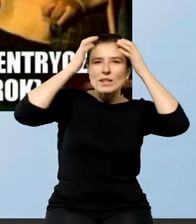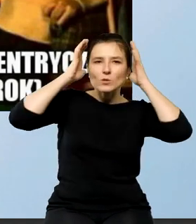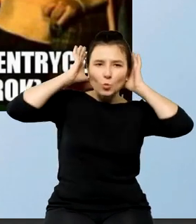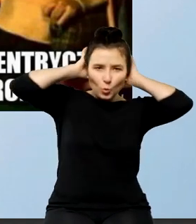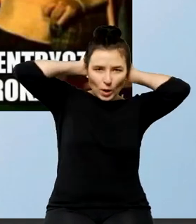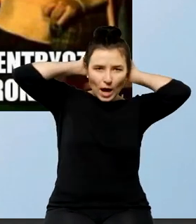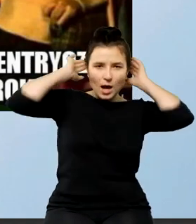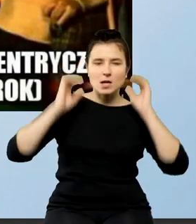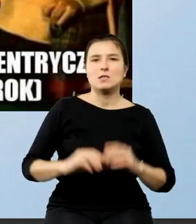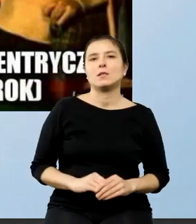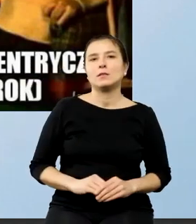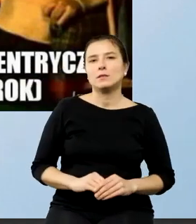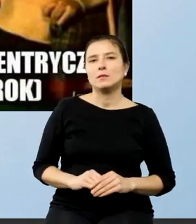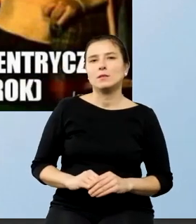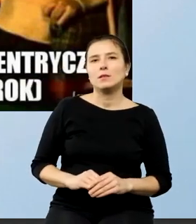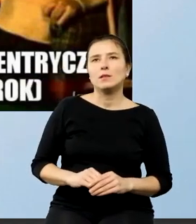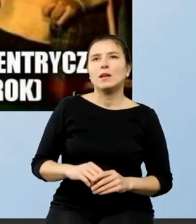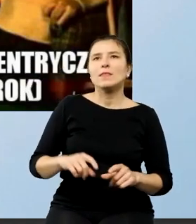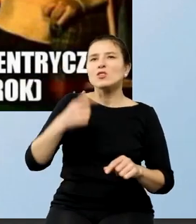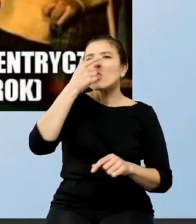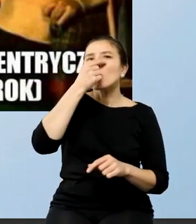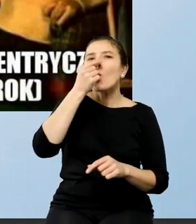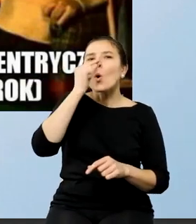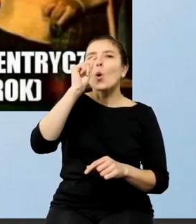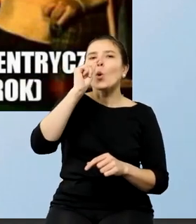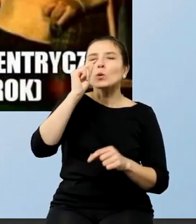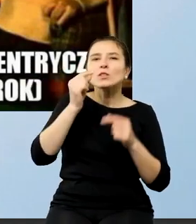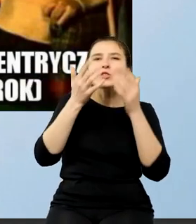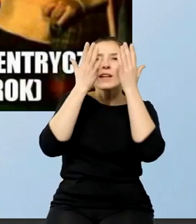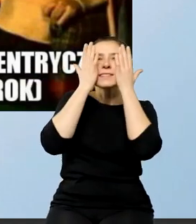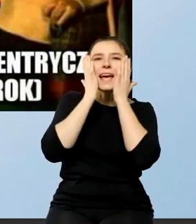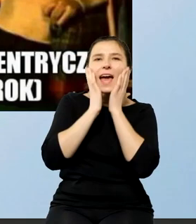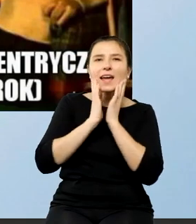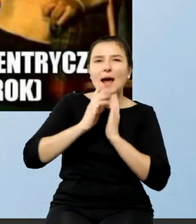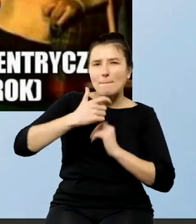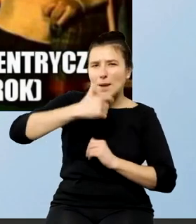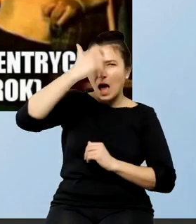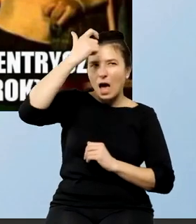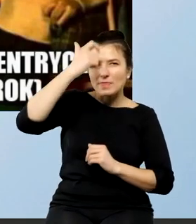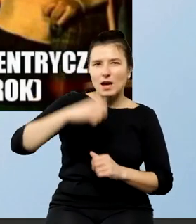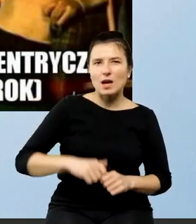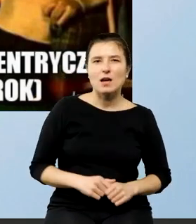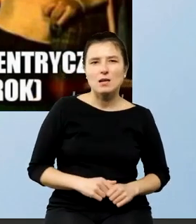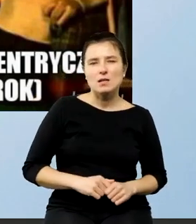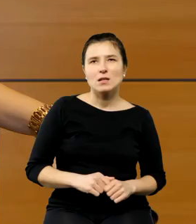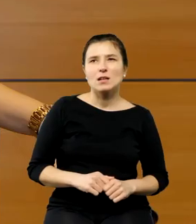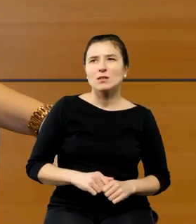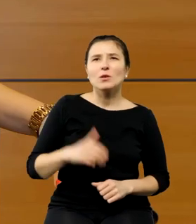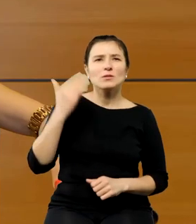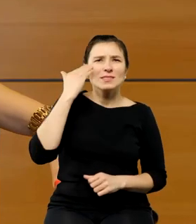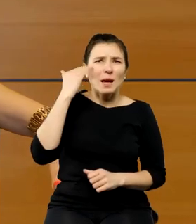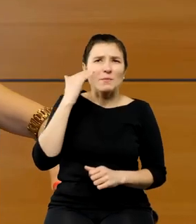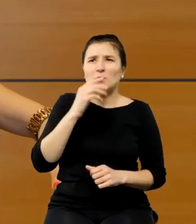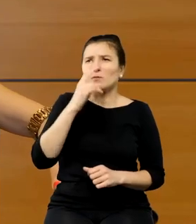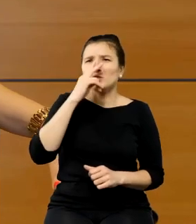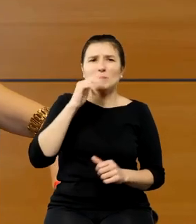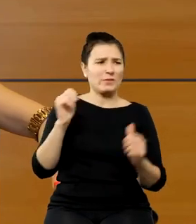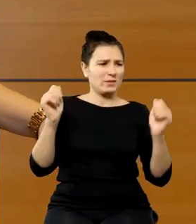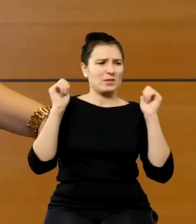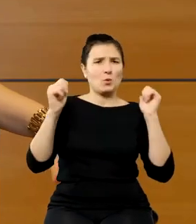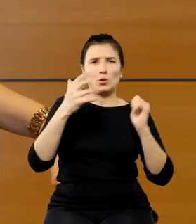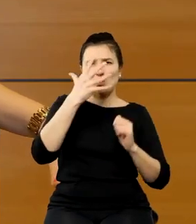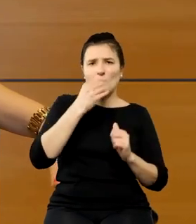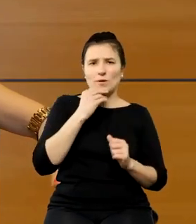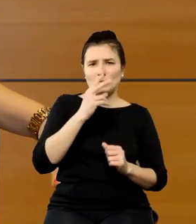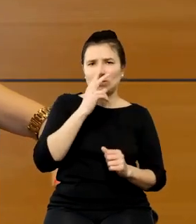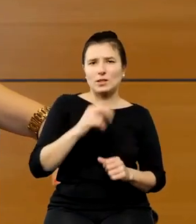wydatnego nosa, bladości cery, również znane z tego przedstawienia, które wisi za nami. I